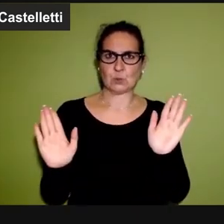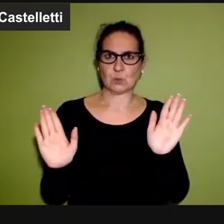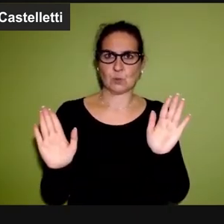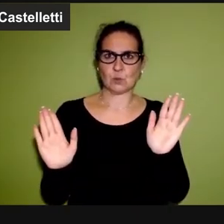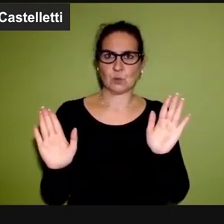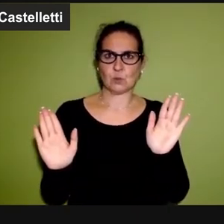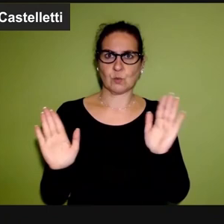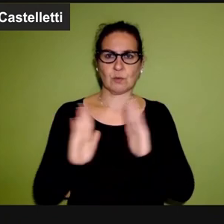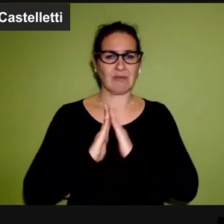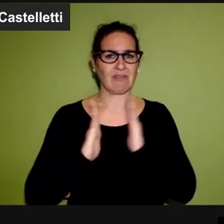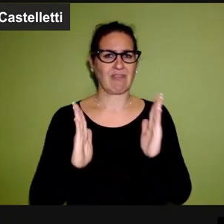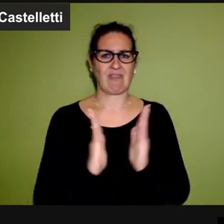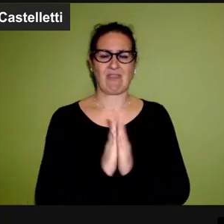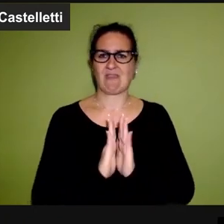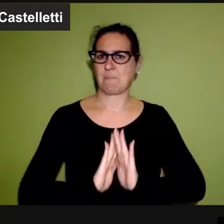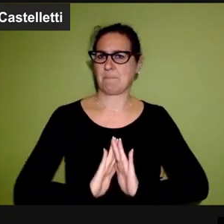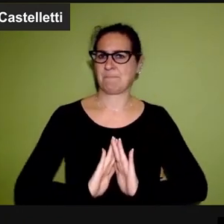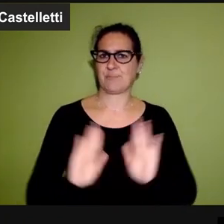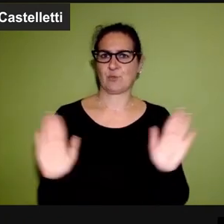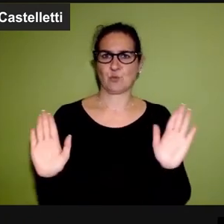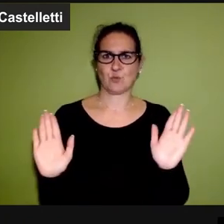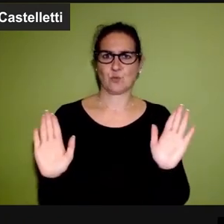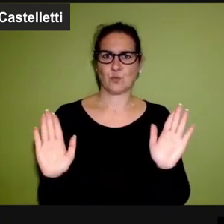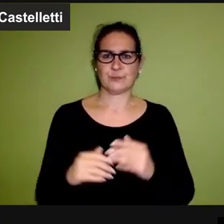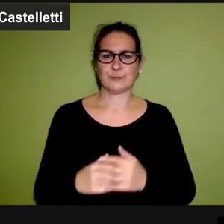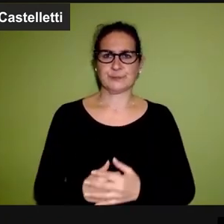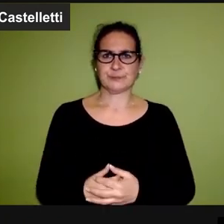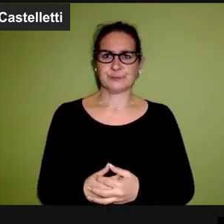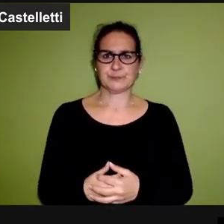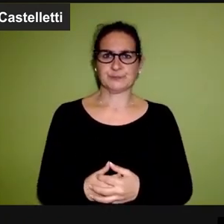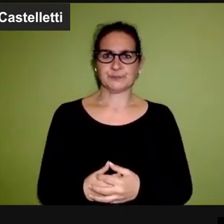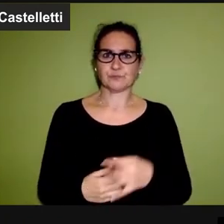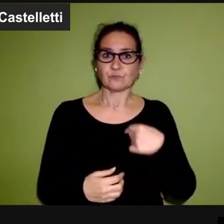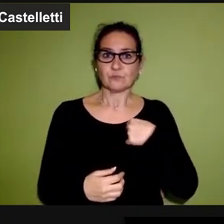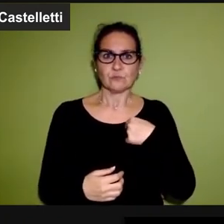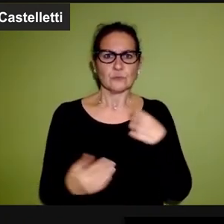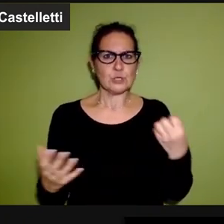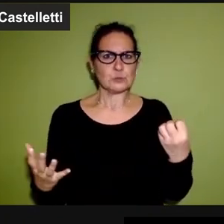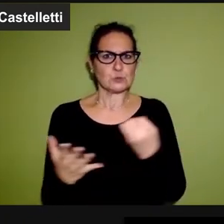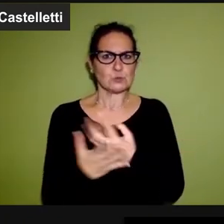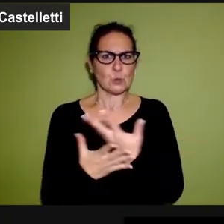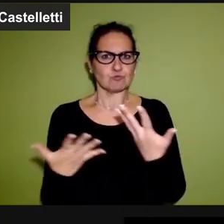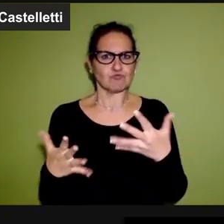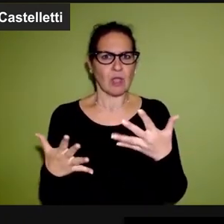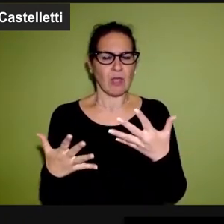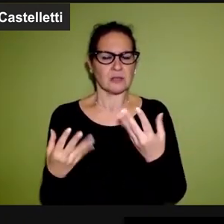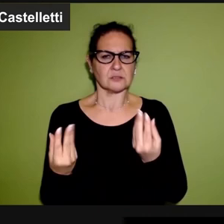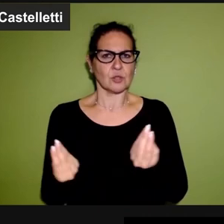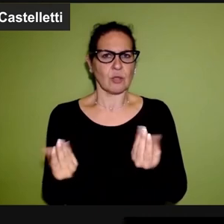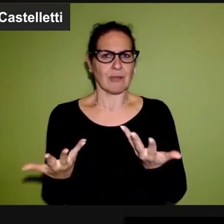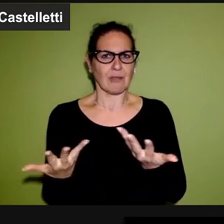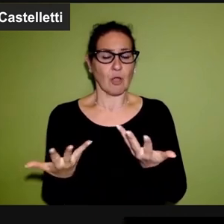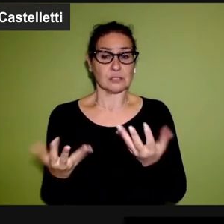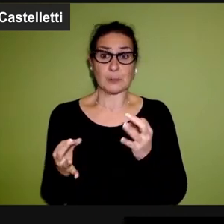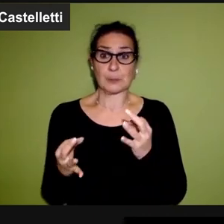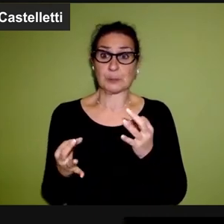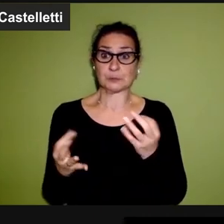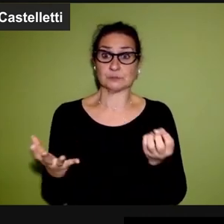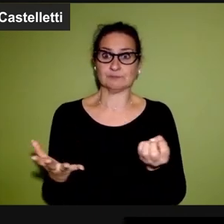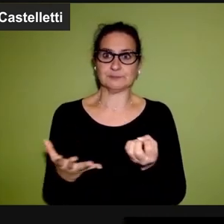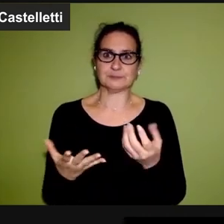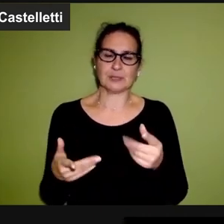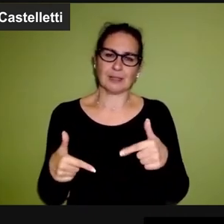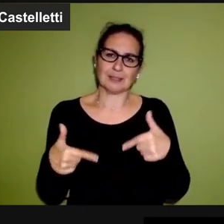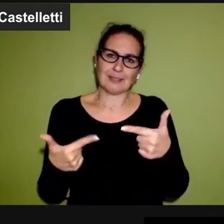segue la Chiesa. A me è capitato, concludo con